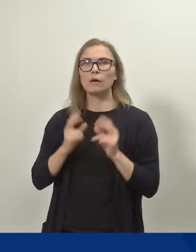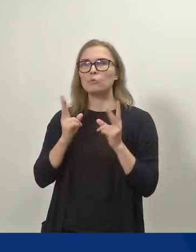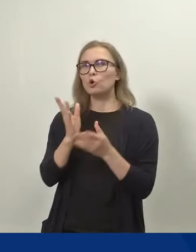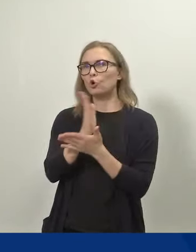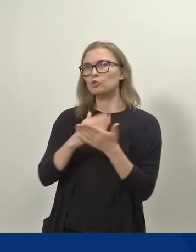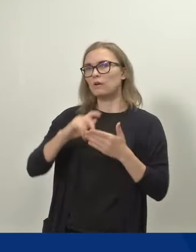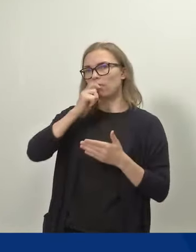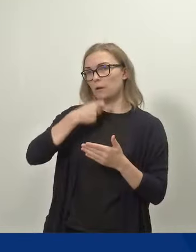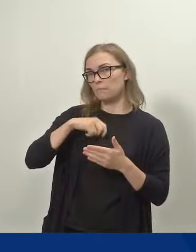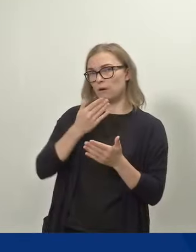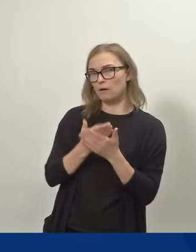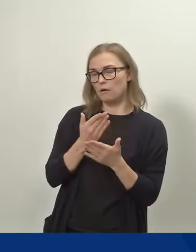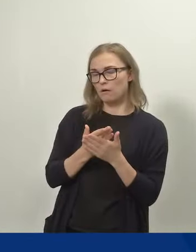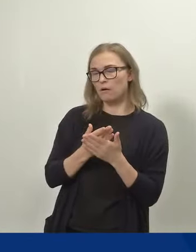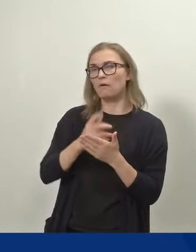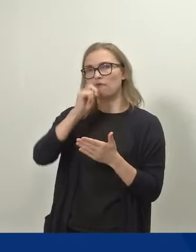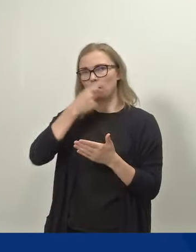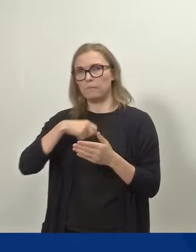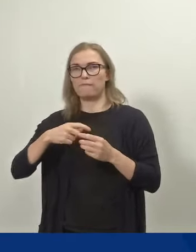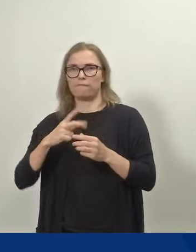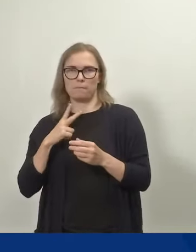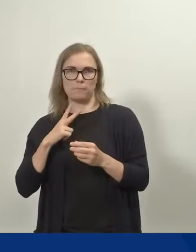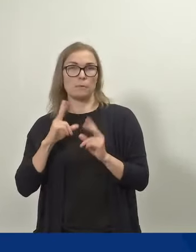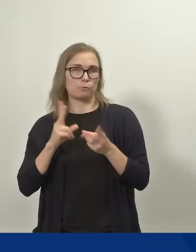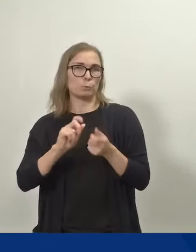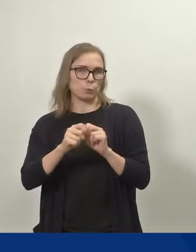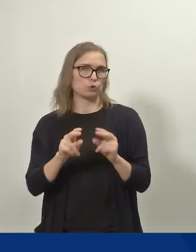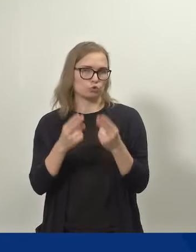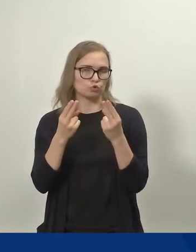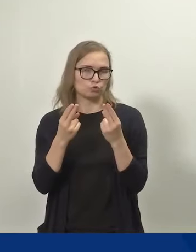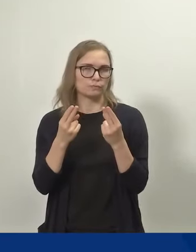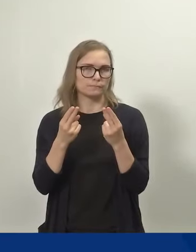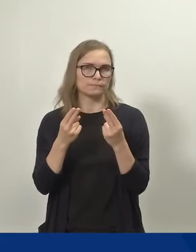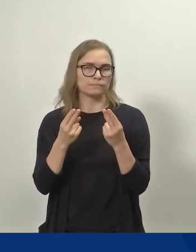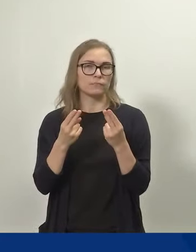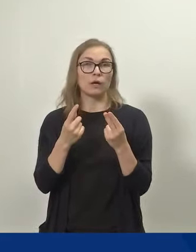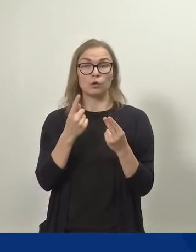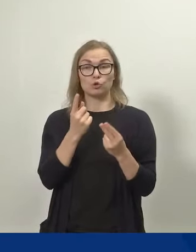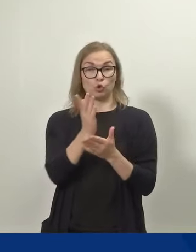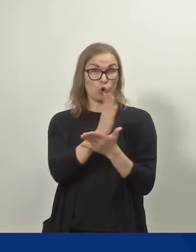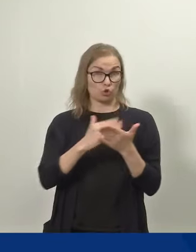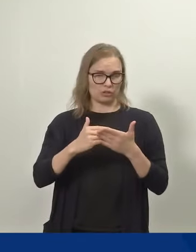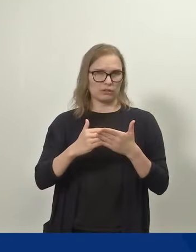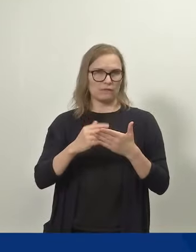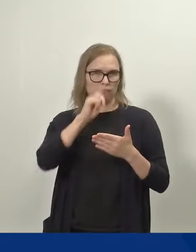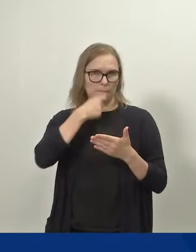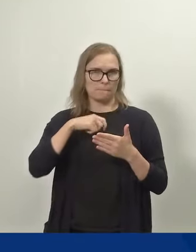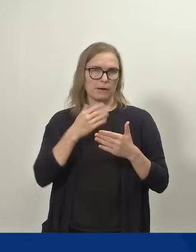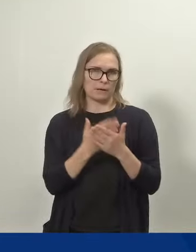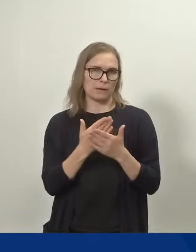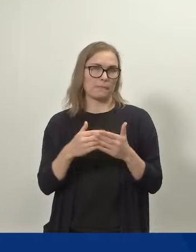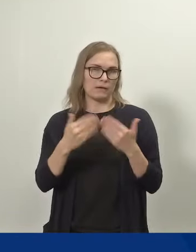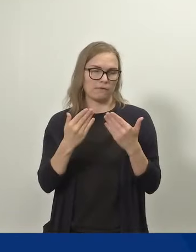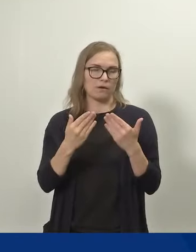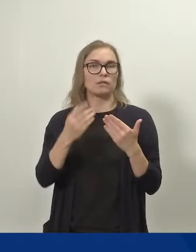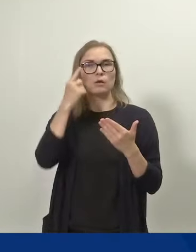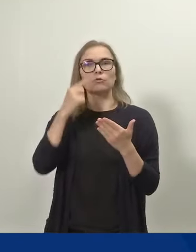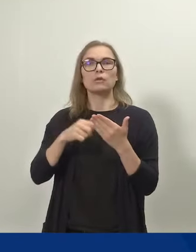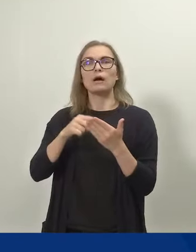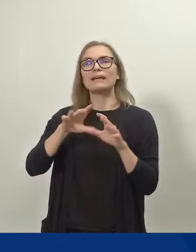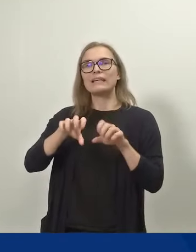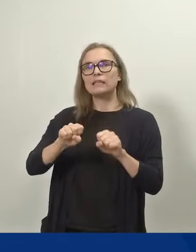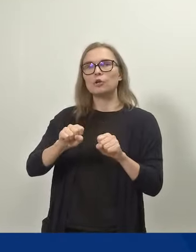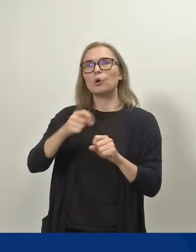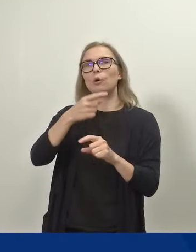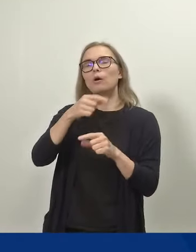vanhempainrahaan ja vapaaseen. Yksi osittainen vanhempainrahapäivä kuluttaisi vanhempainrahakiintiöstä puolikkaan päivän, eli